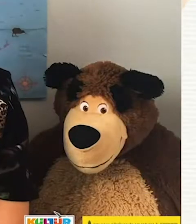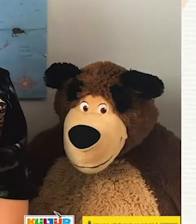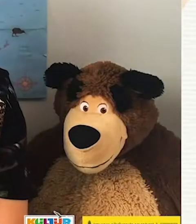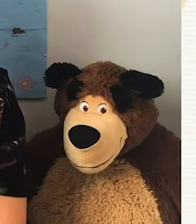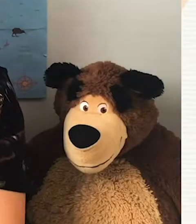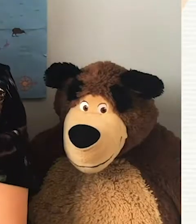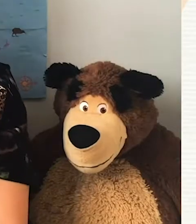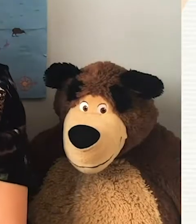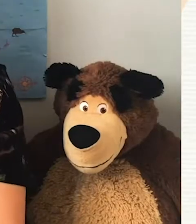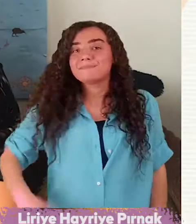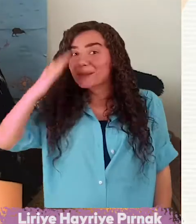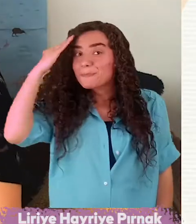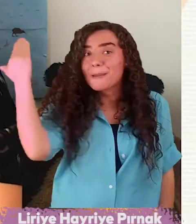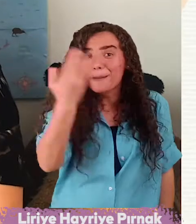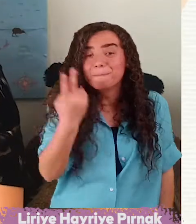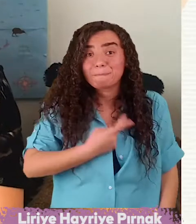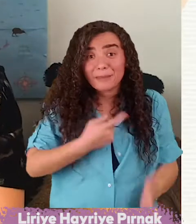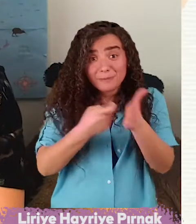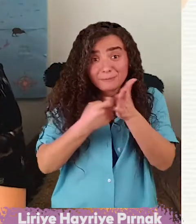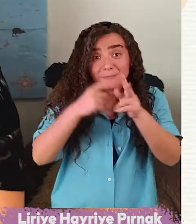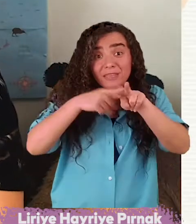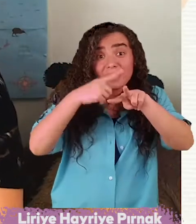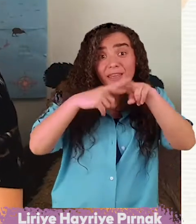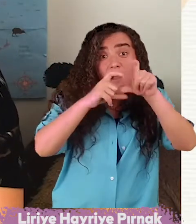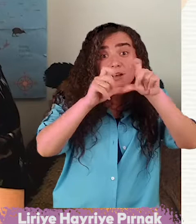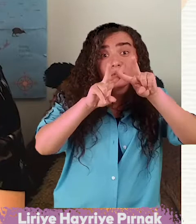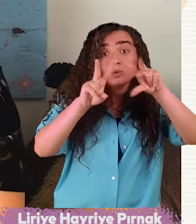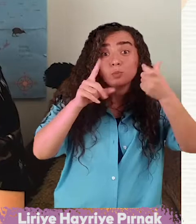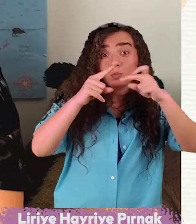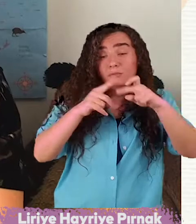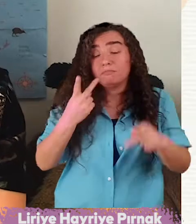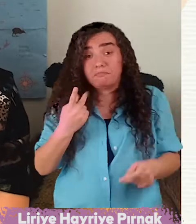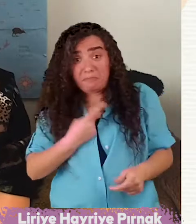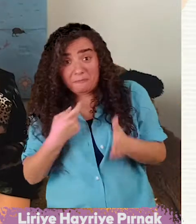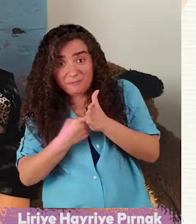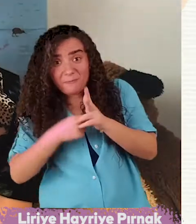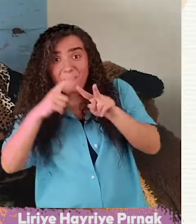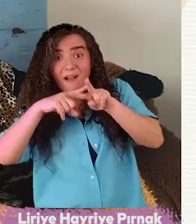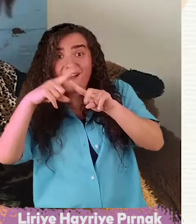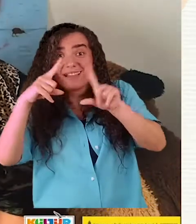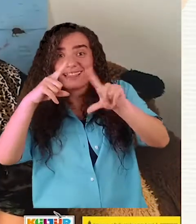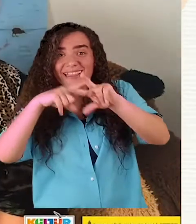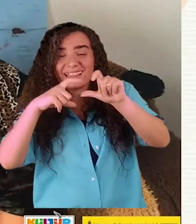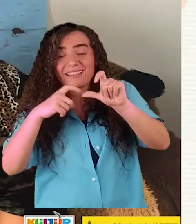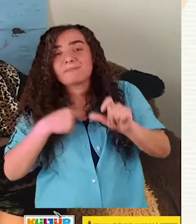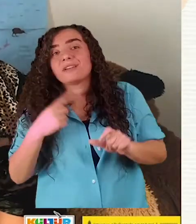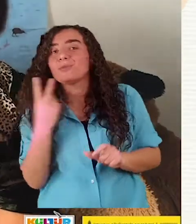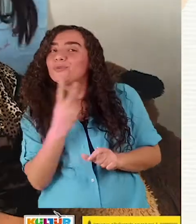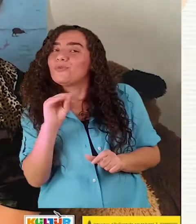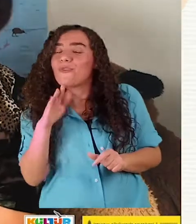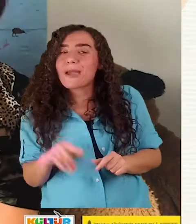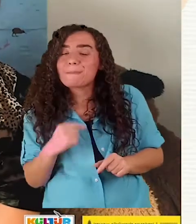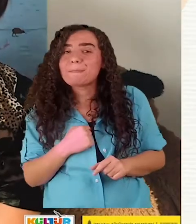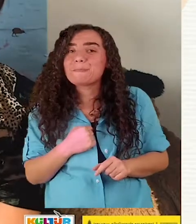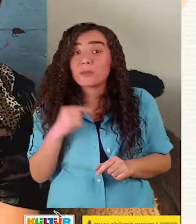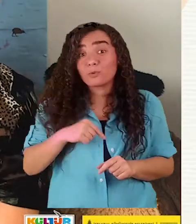Merhaba ben Yağmur. Ben de Atlas, onun küçüğüyüm. Bugün Atlas'la birlikte size çok güzel bir masal anlatacağız. Hazır mıyız? Hazırız.